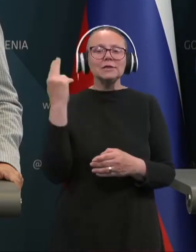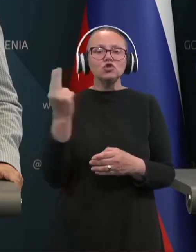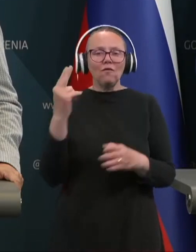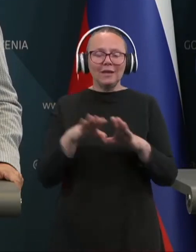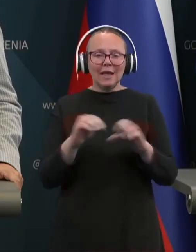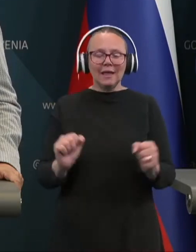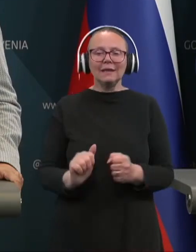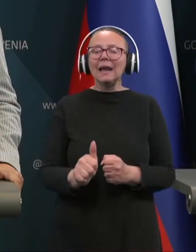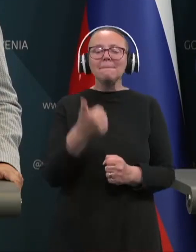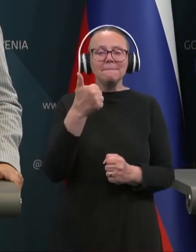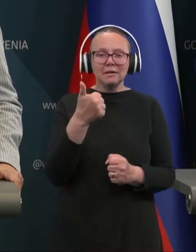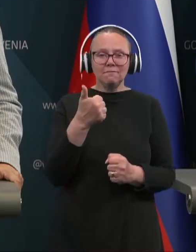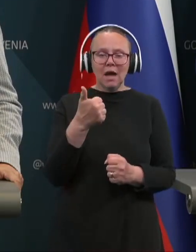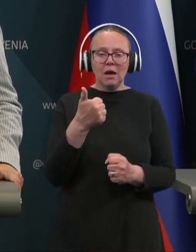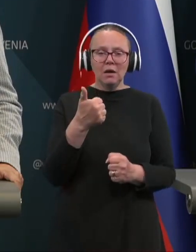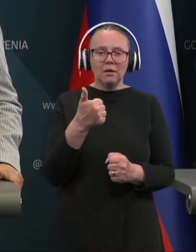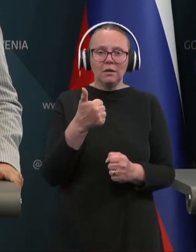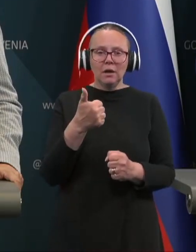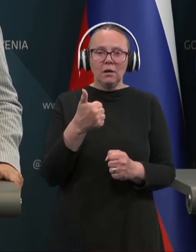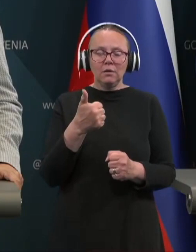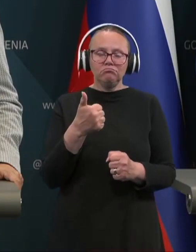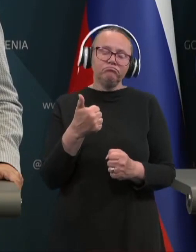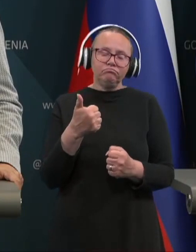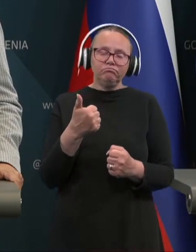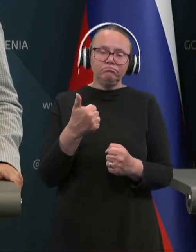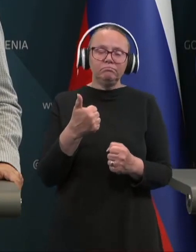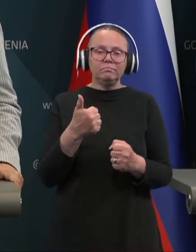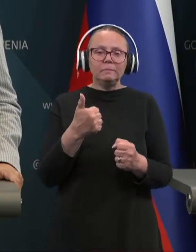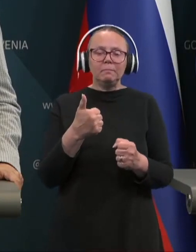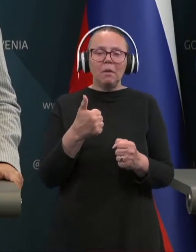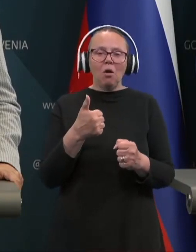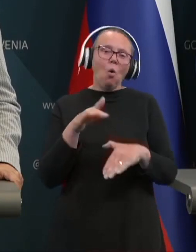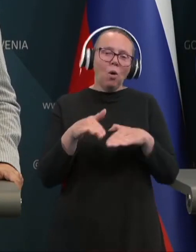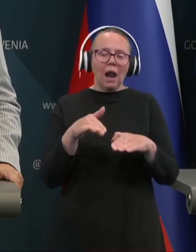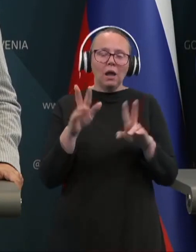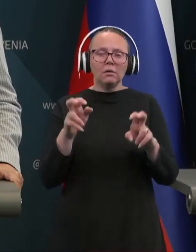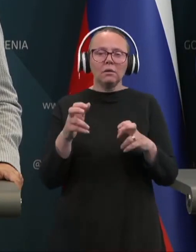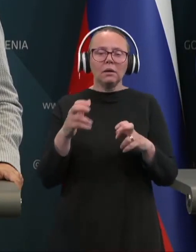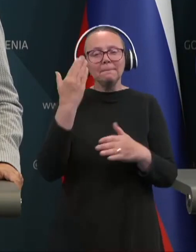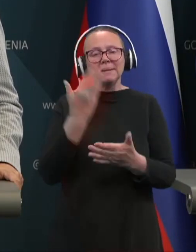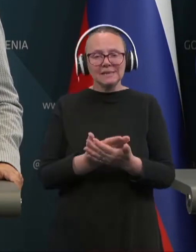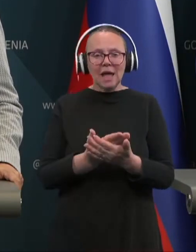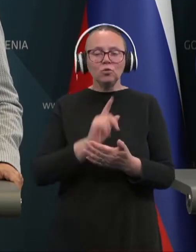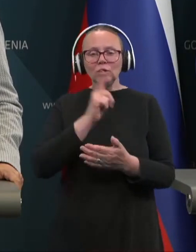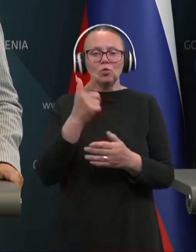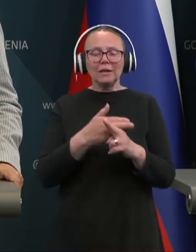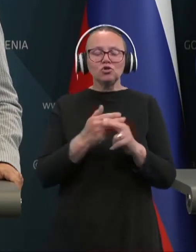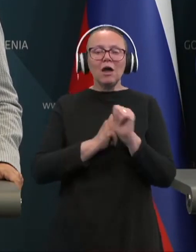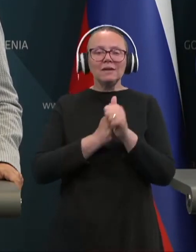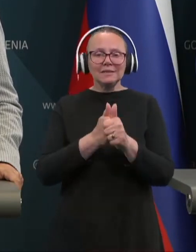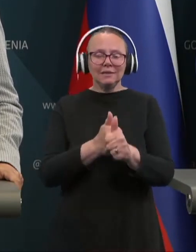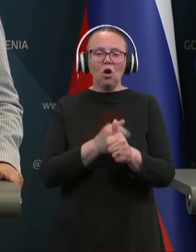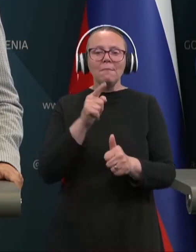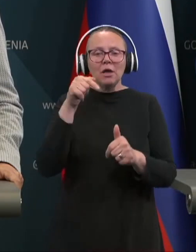naredila prva korak k priznanju in ostale države sledijo. Vendar pri nas je